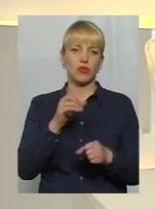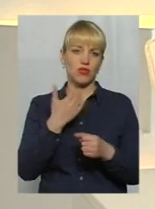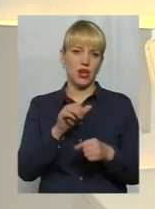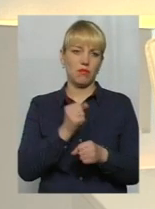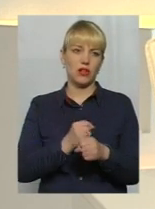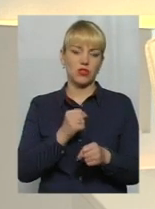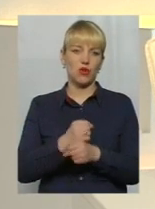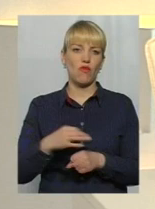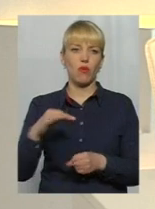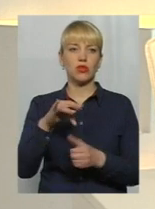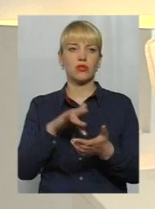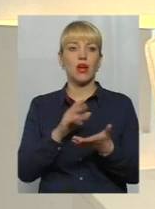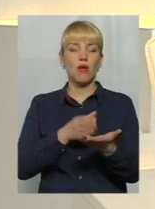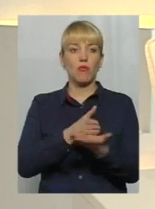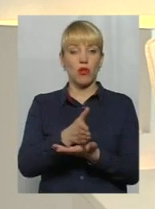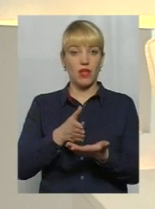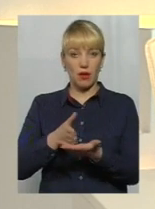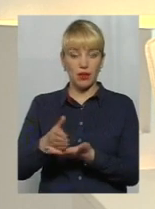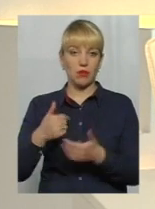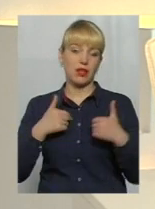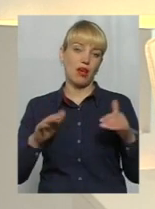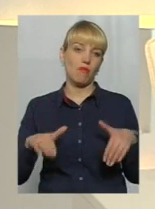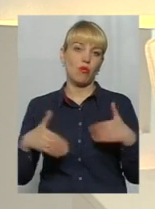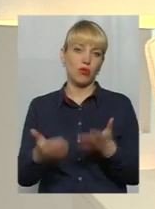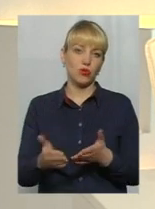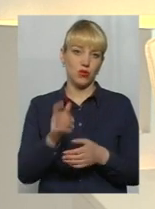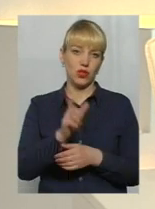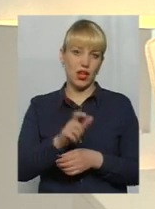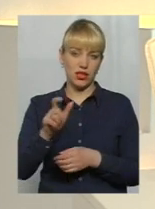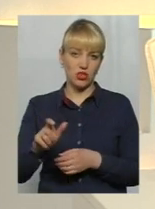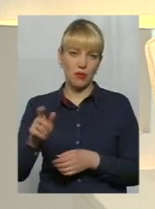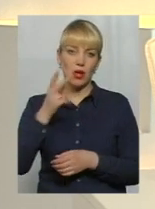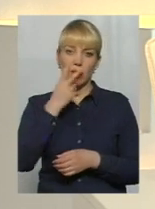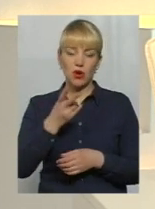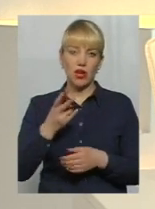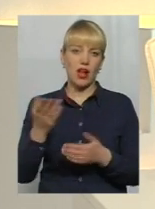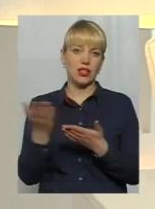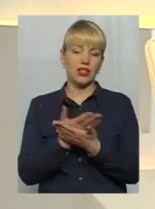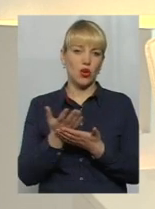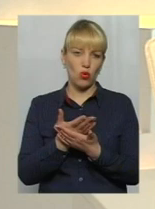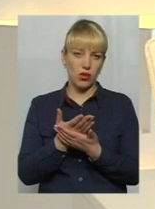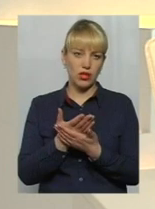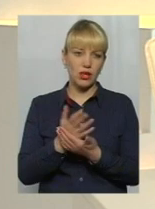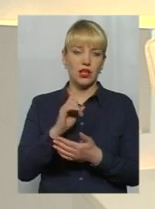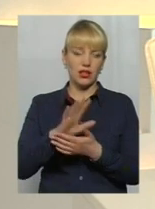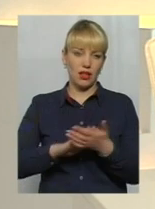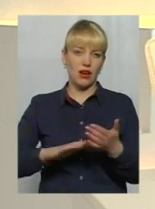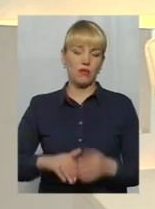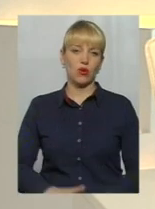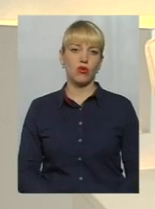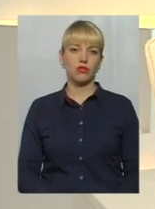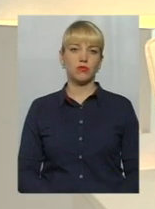по напрямках я пропоную глядачам переглянути ролики і далі продовжимо